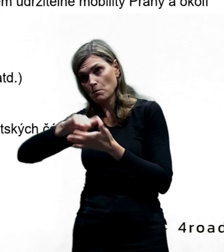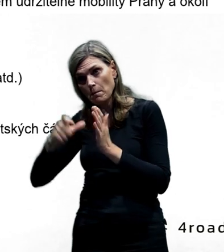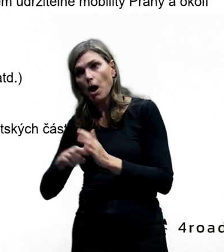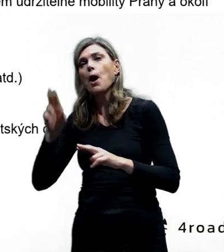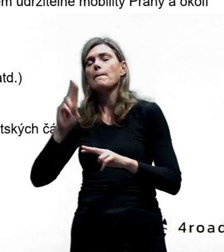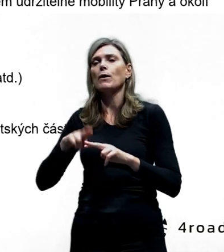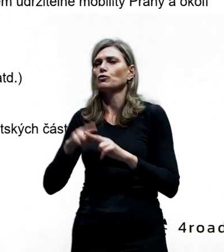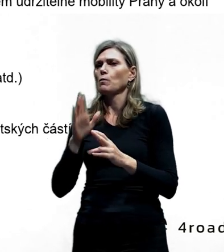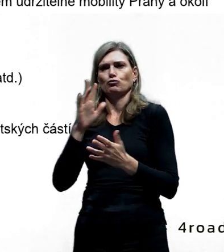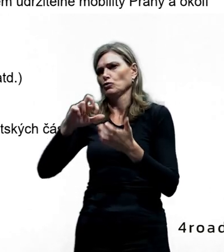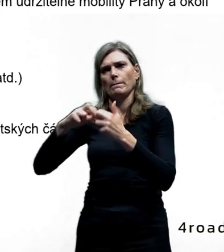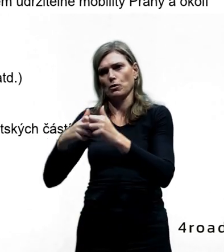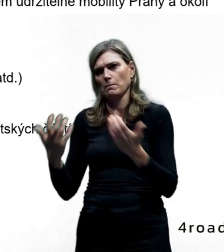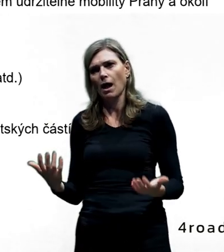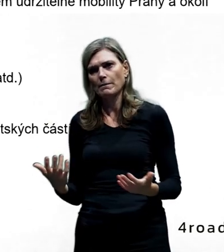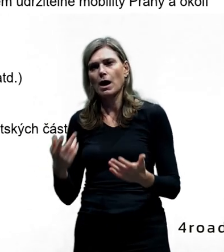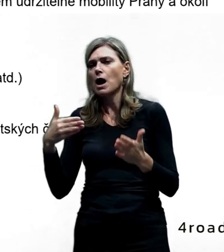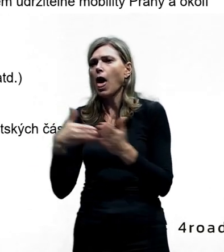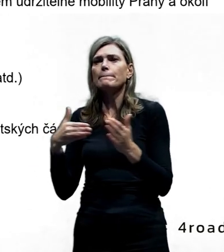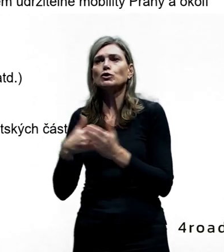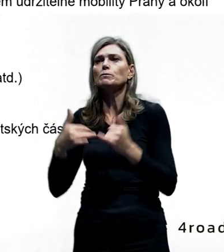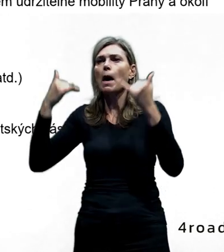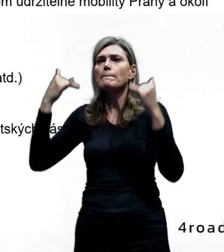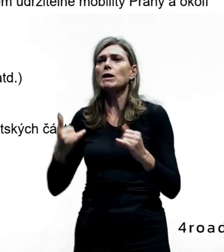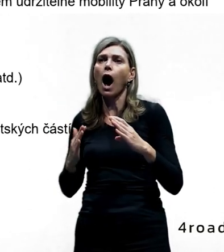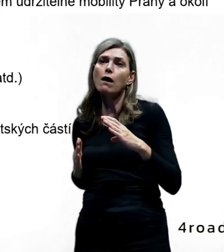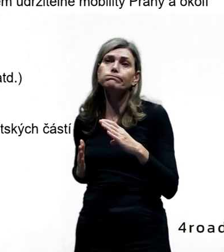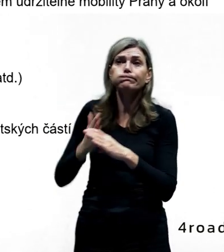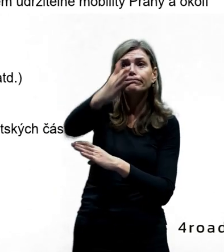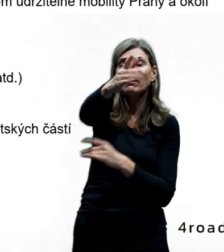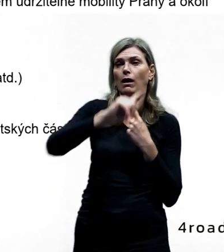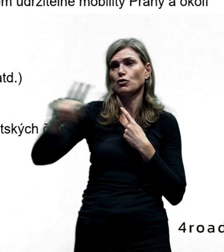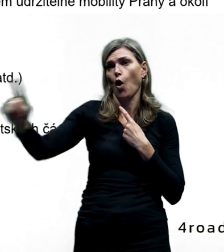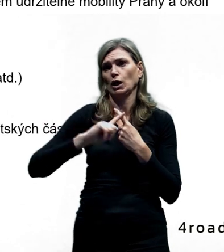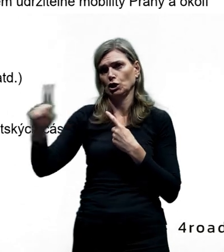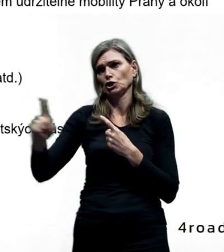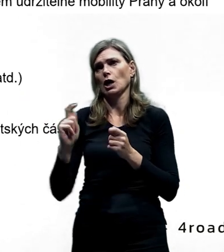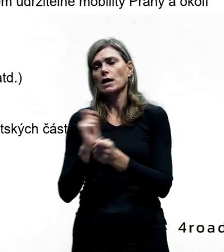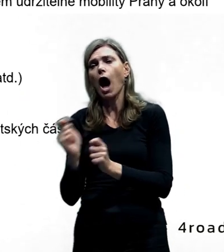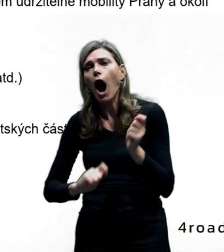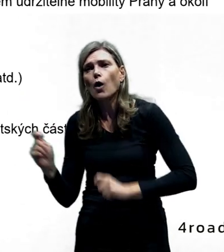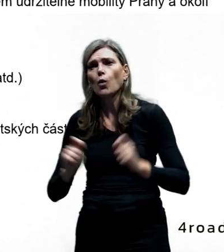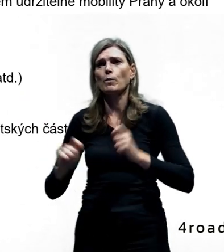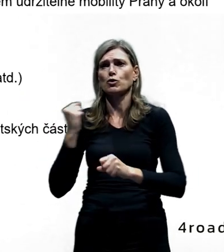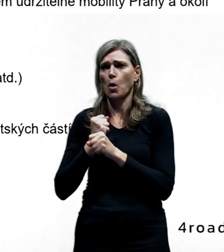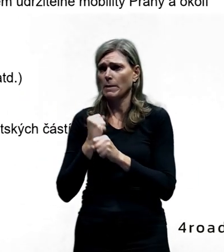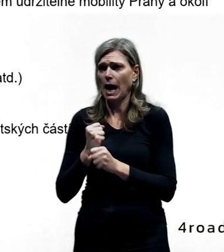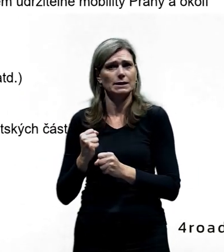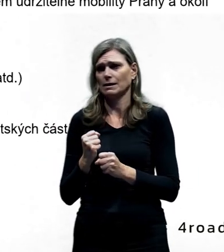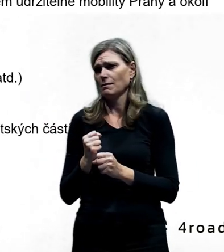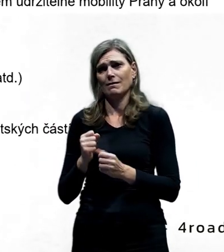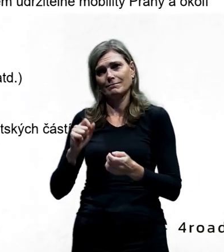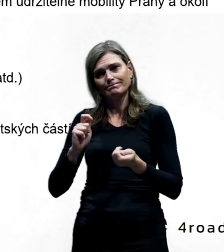vznikat. Nebude potřeba cestovat přes celou Prahu, nebudete muset dojíždět do práce a na nákup a zvládnete to jenom v rámci nějakého